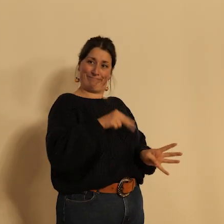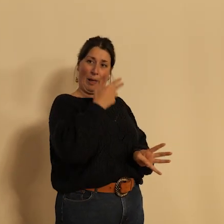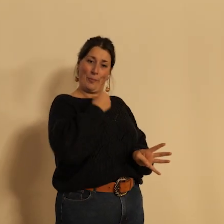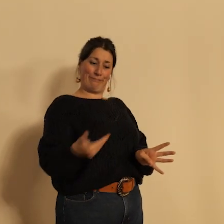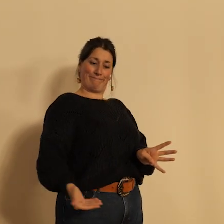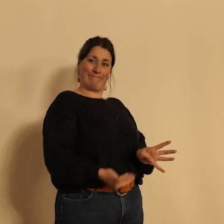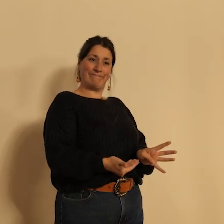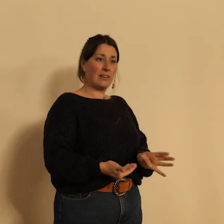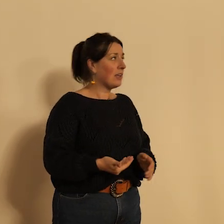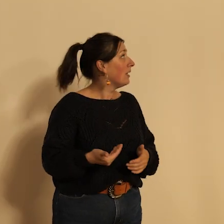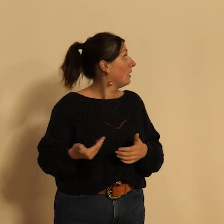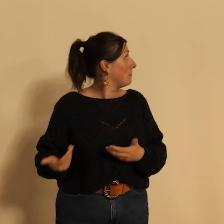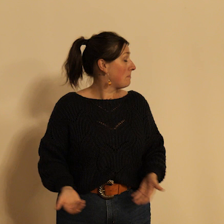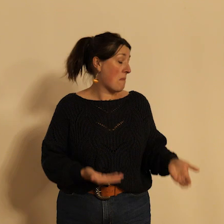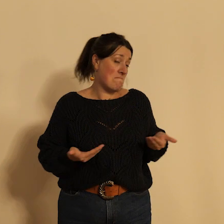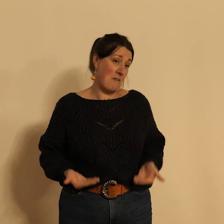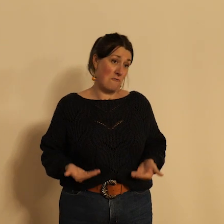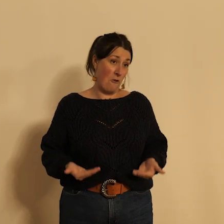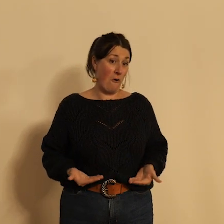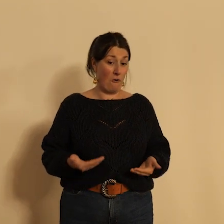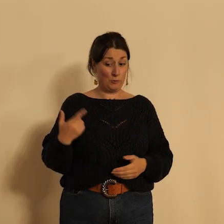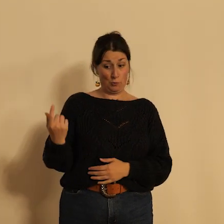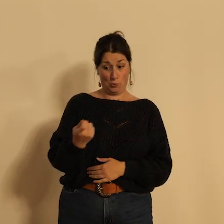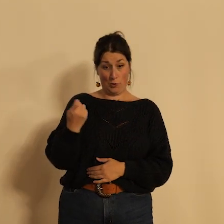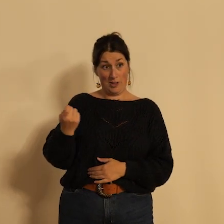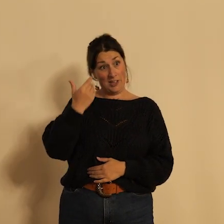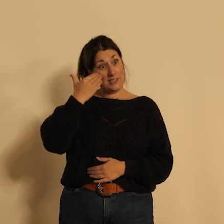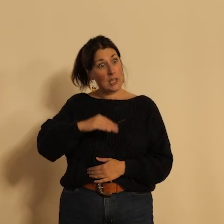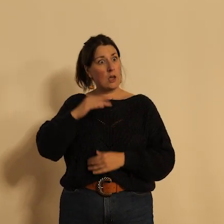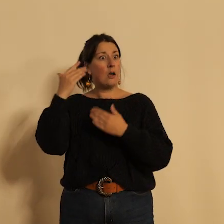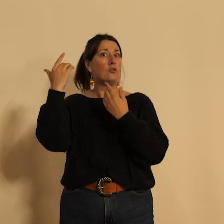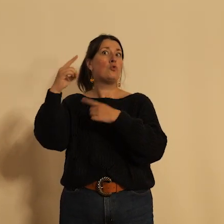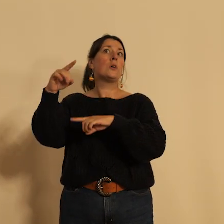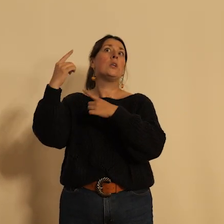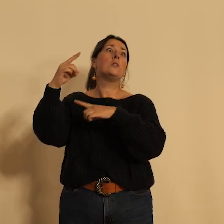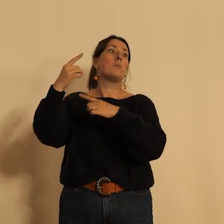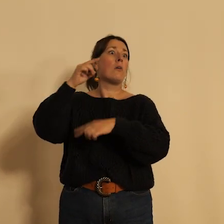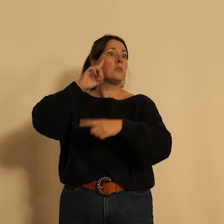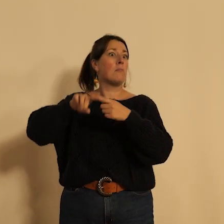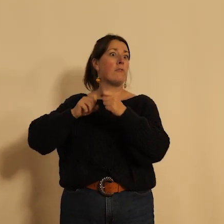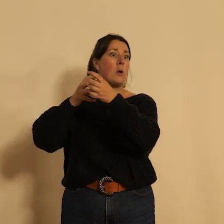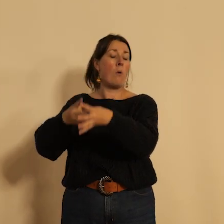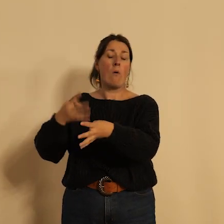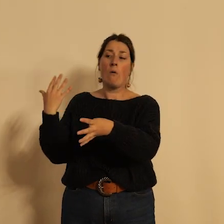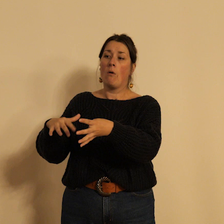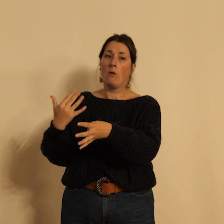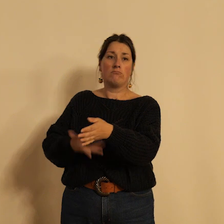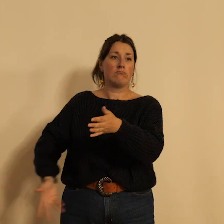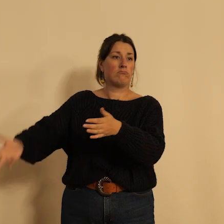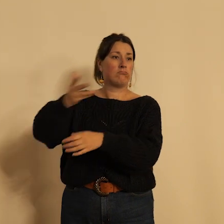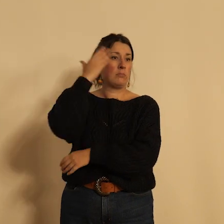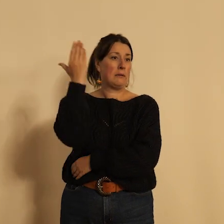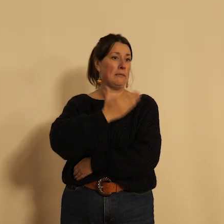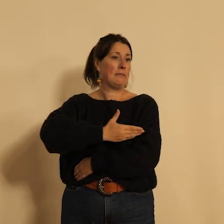nous aujourd'hui Tours est devenue une capitale touristique de la pratique à vélo et vous voyez ici